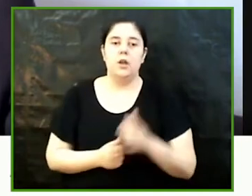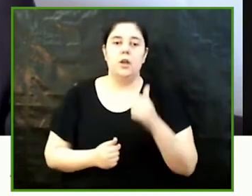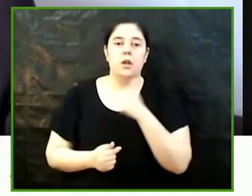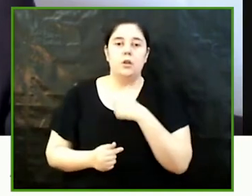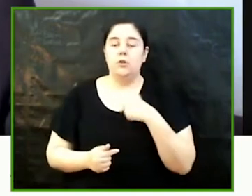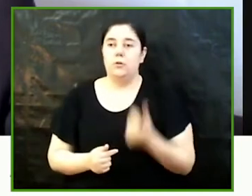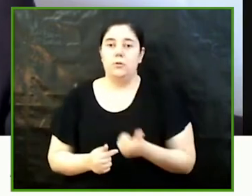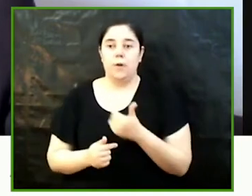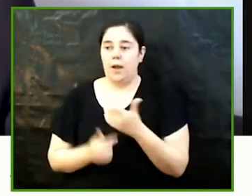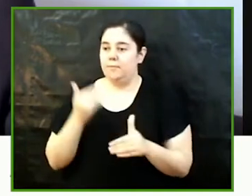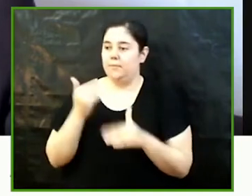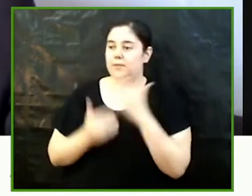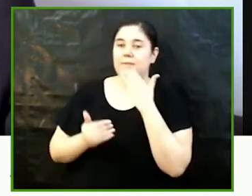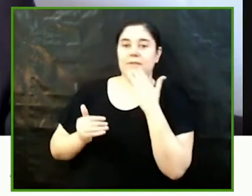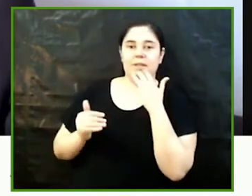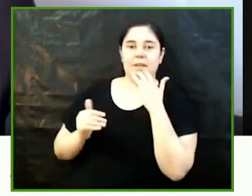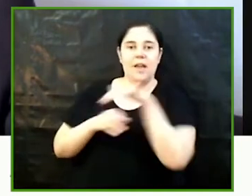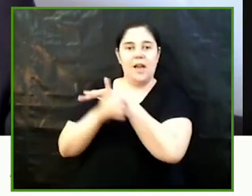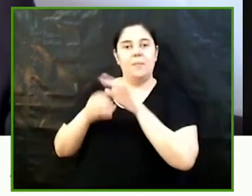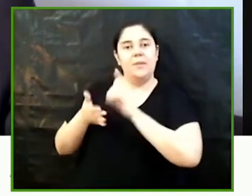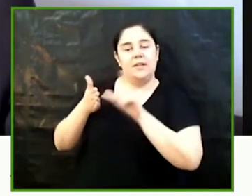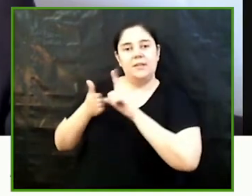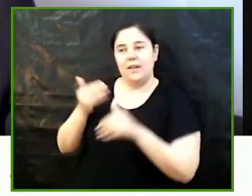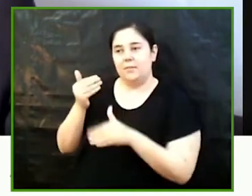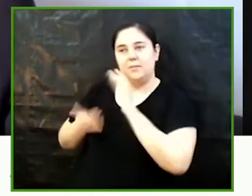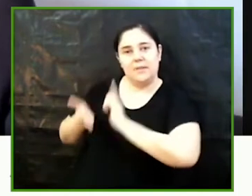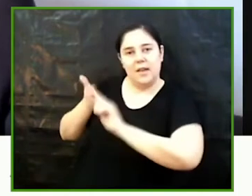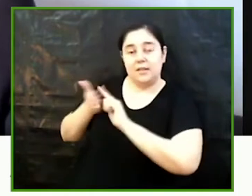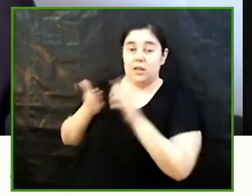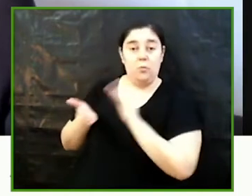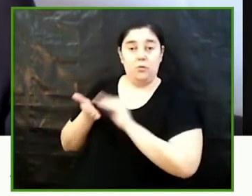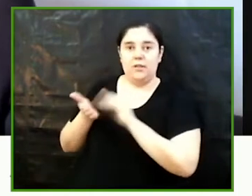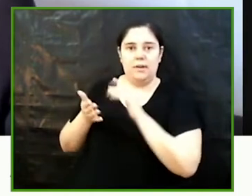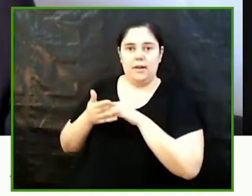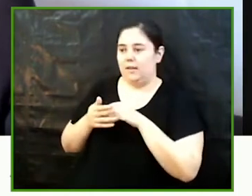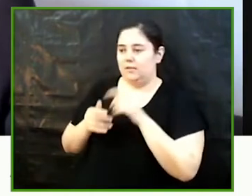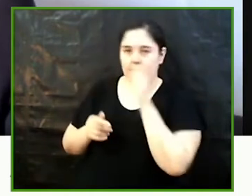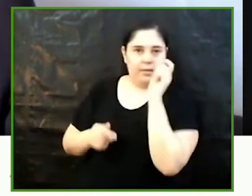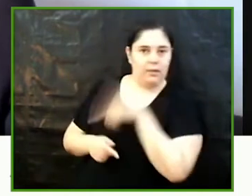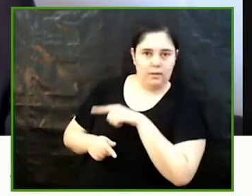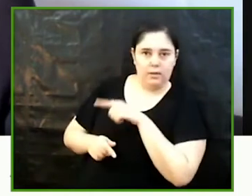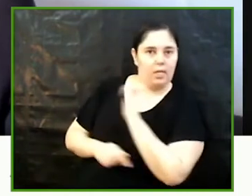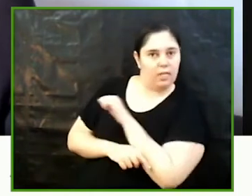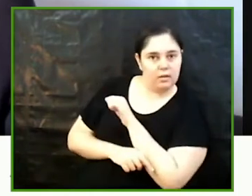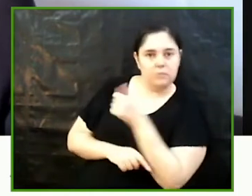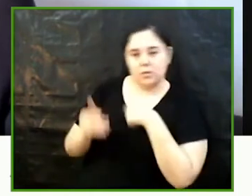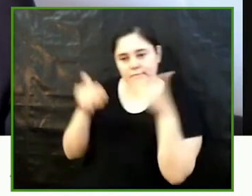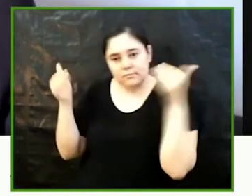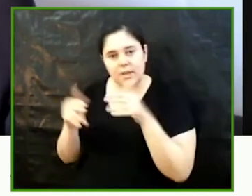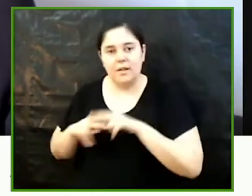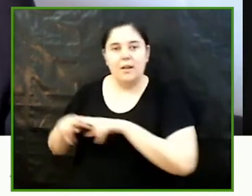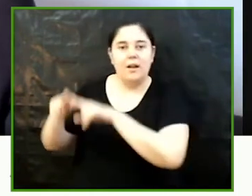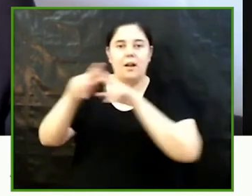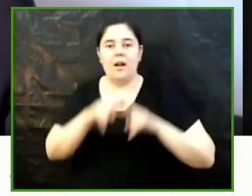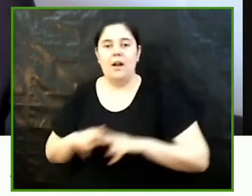d'aquest àmbit literari específicament els més ignorats per això vaig decidir centrar-me en l'anàlisi de l